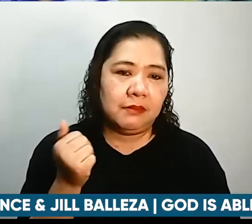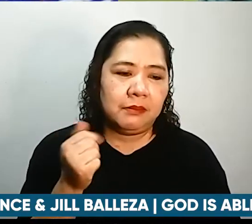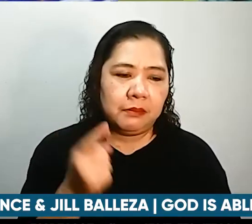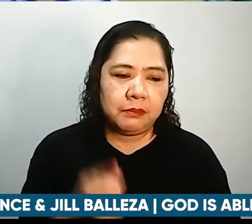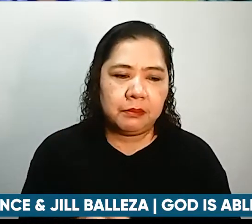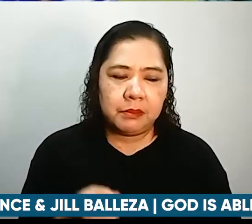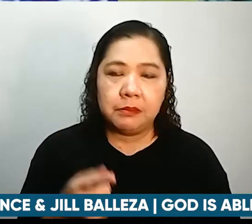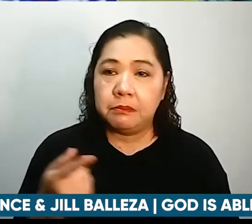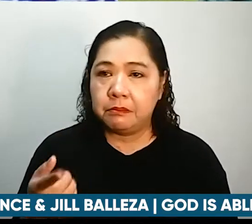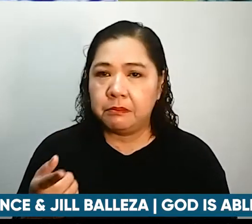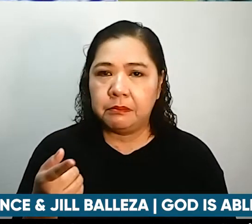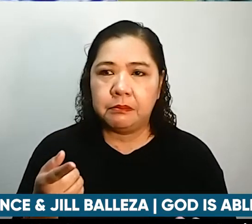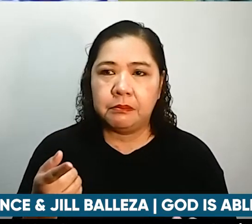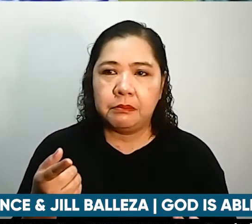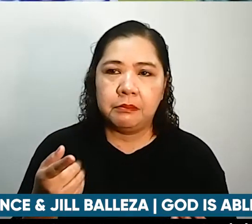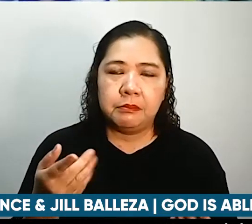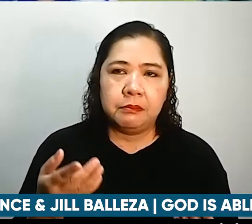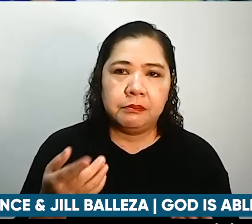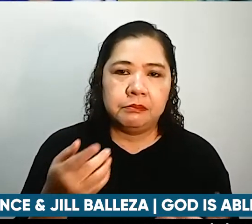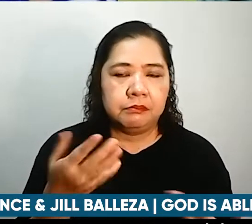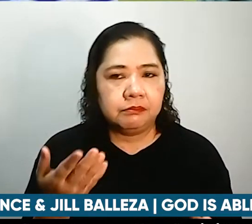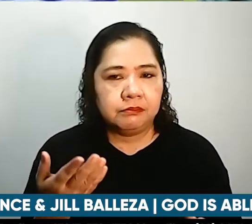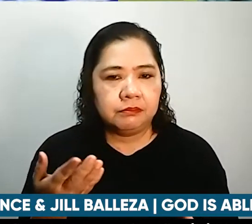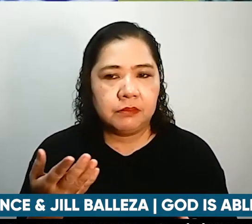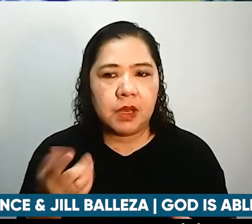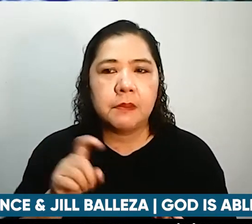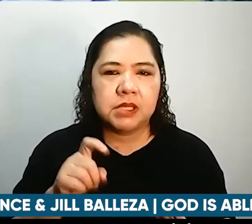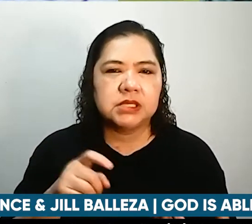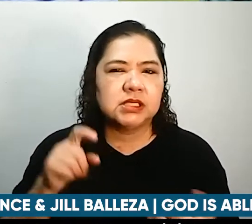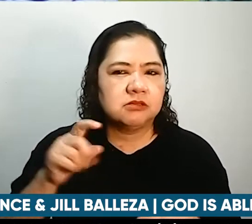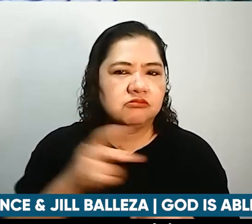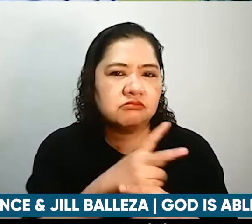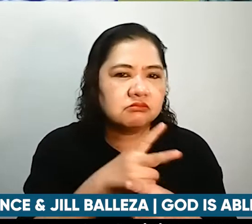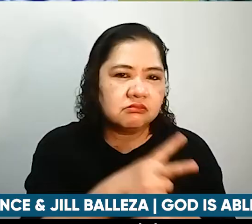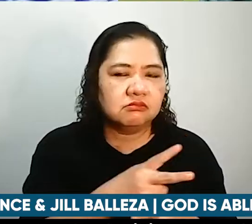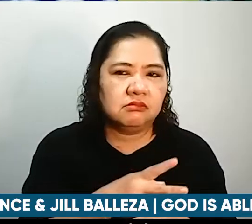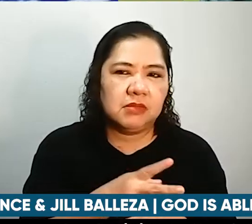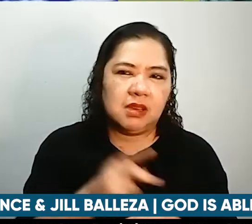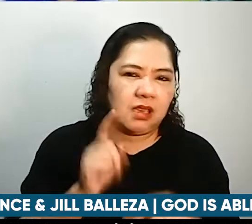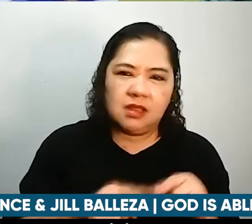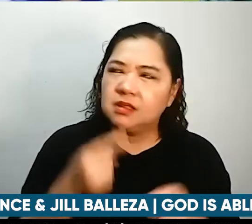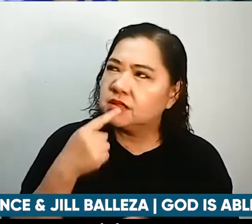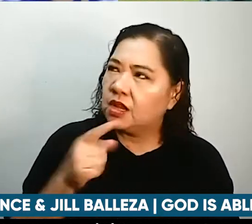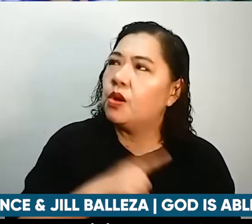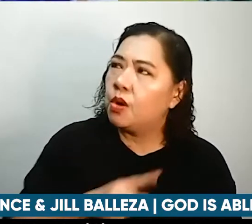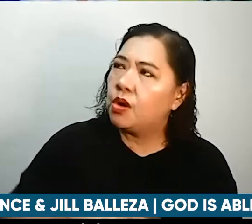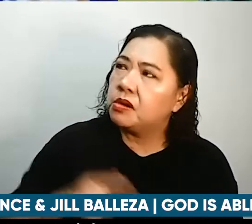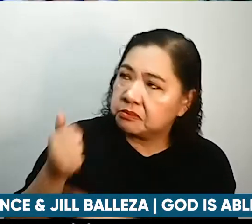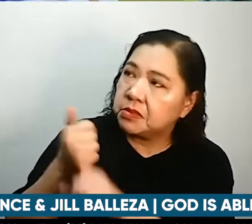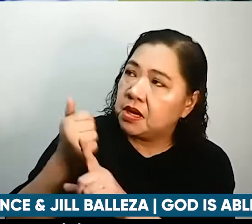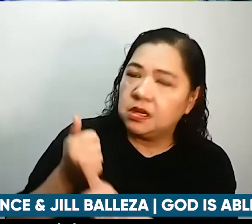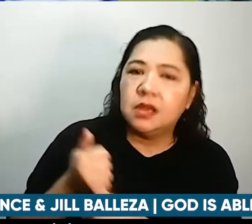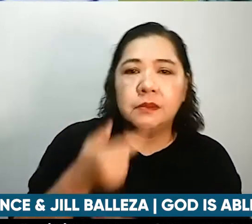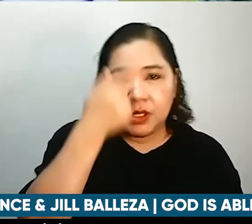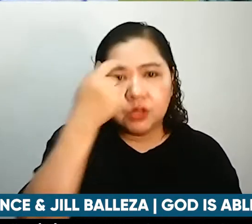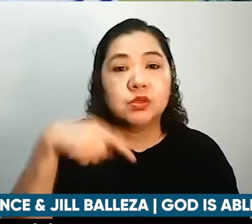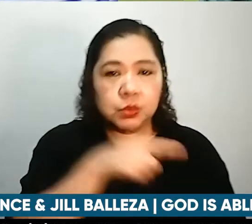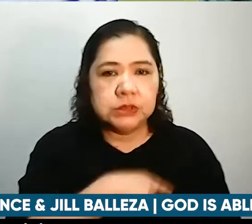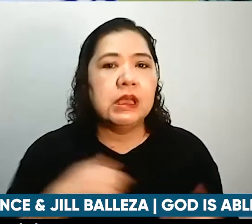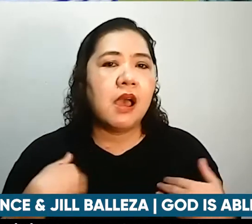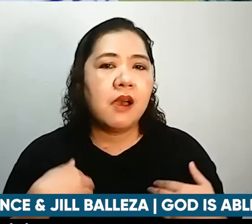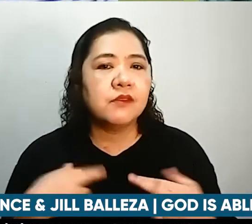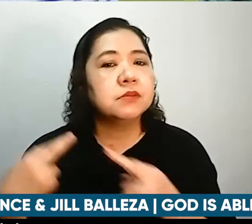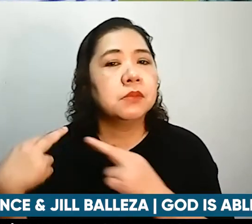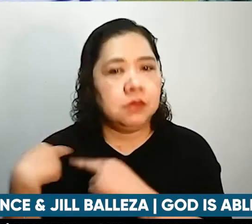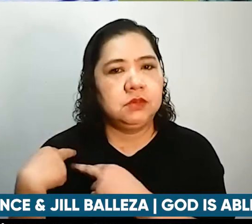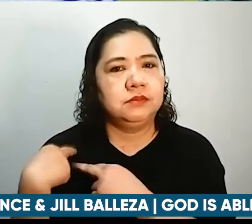pangalagaan din natin. Hindi natin basta lang sabihin na, Lord, ikaw nang bahala. Kasi may responsibility pa rin talaga tayo sa katawan